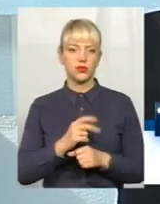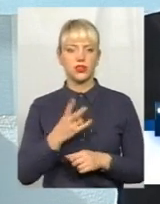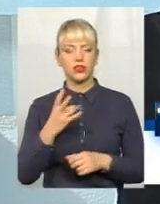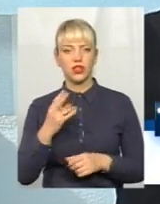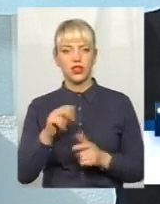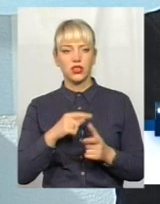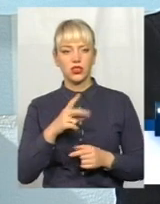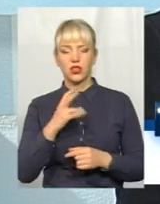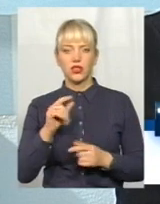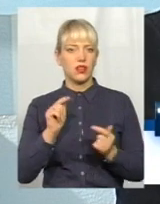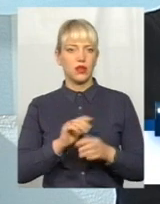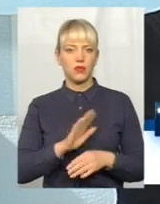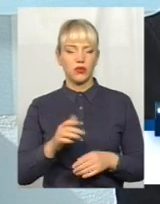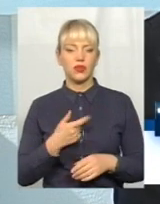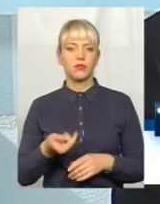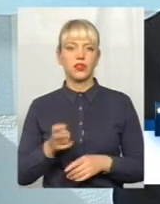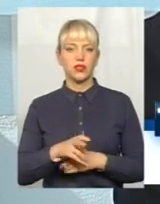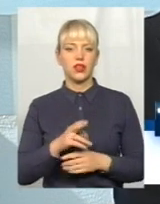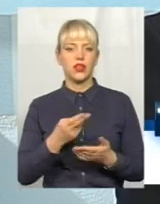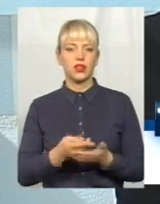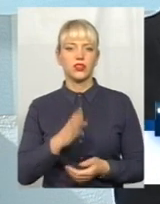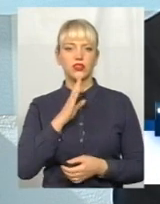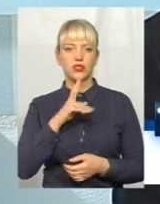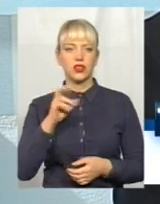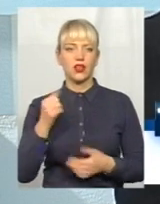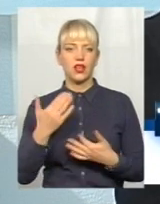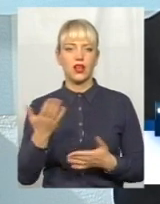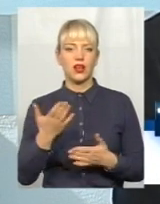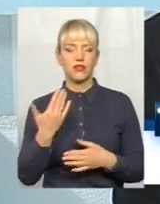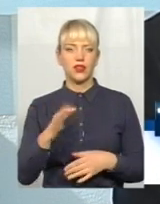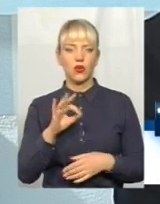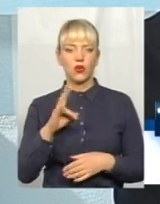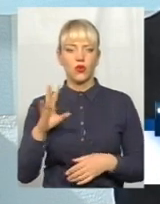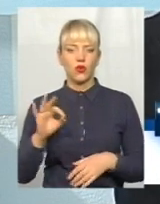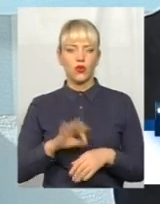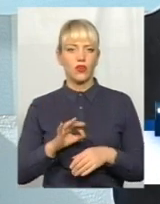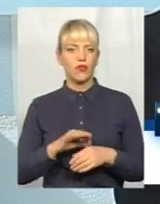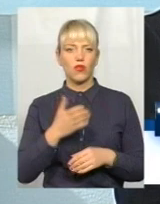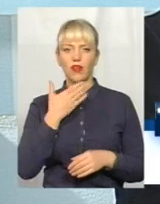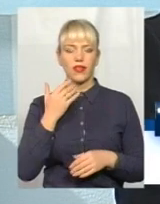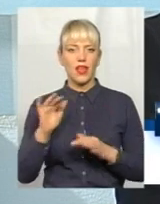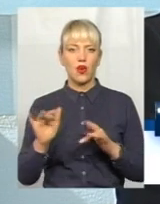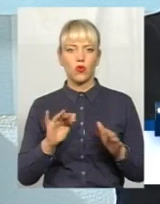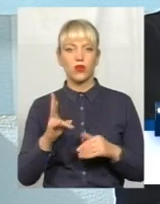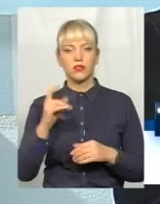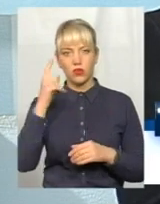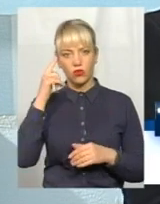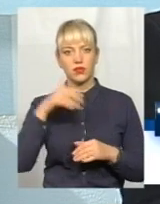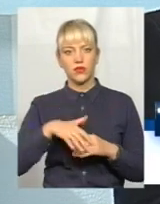не проти. Прийшли, лежить жінка, яка вже онкохвора, не рухається, але в свідомості.